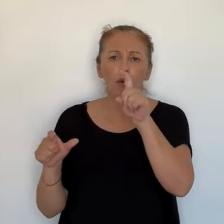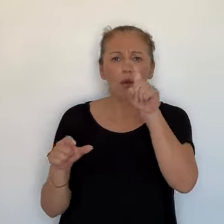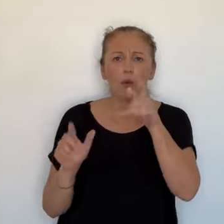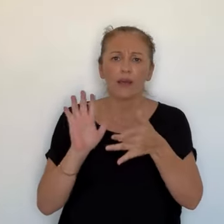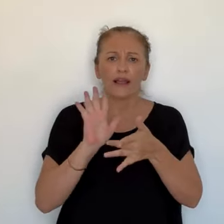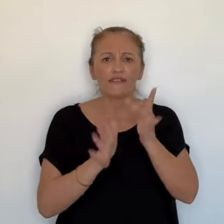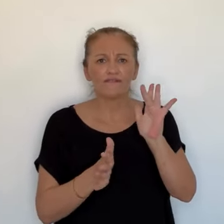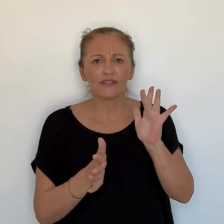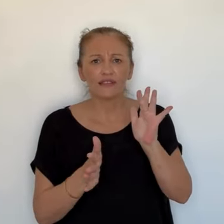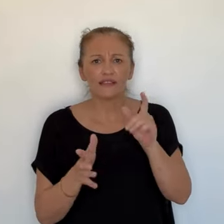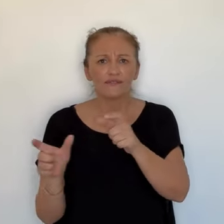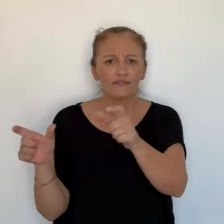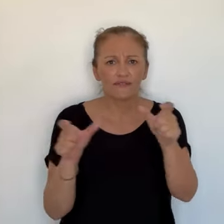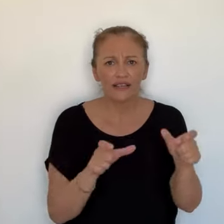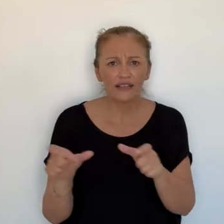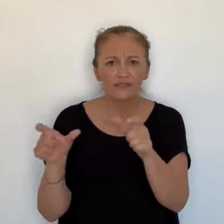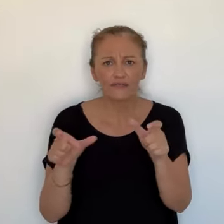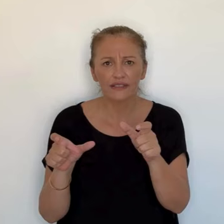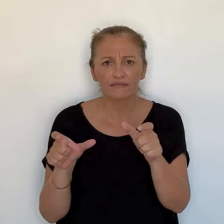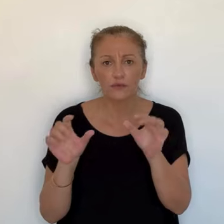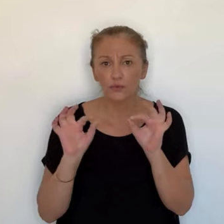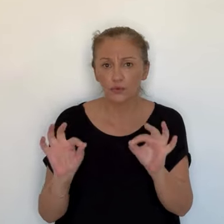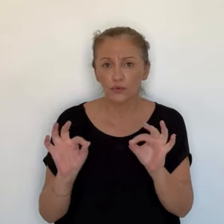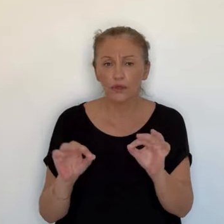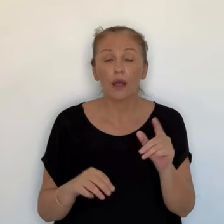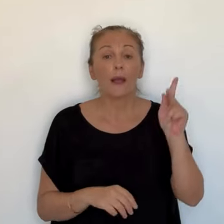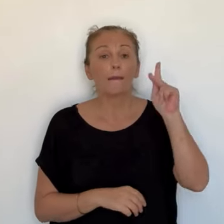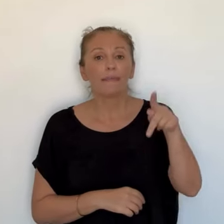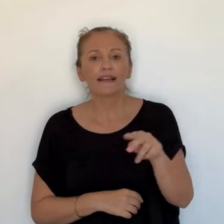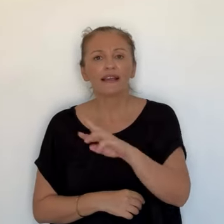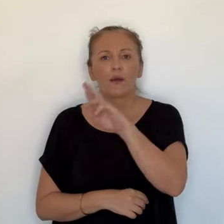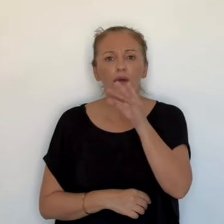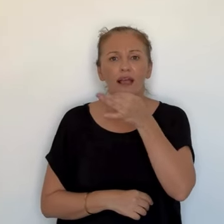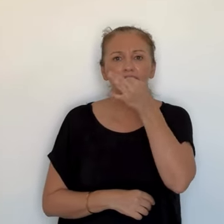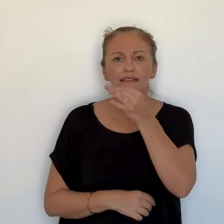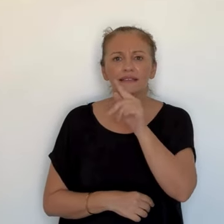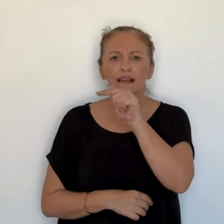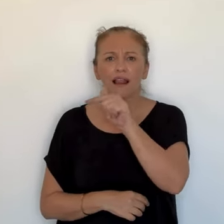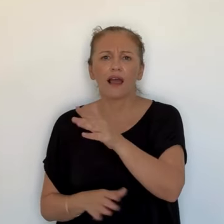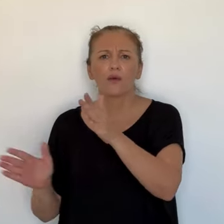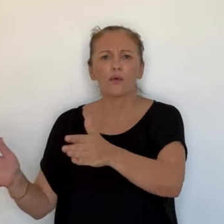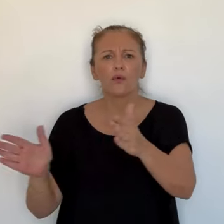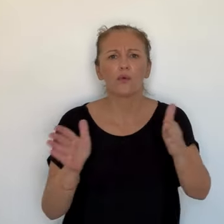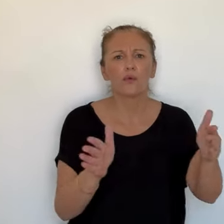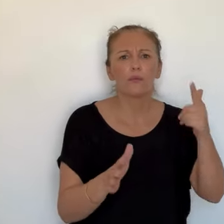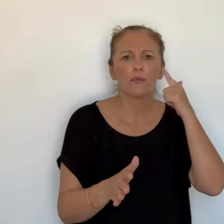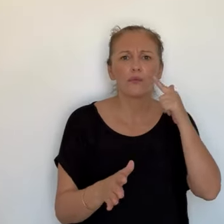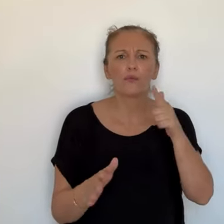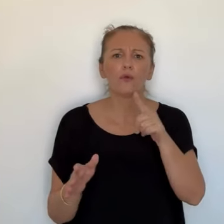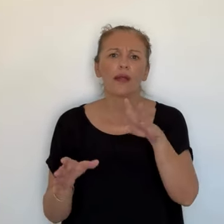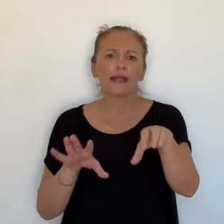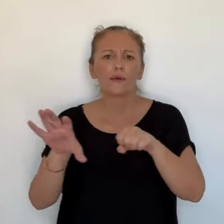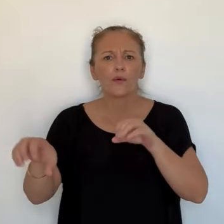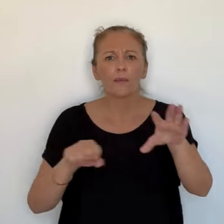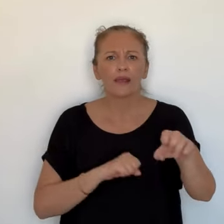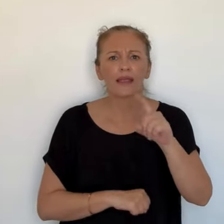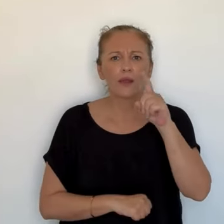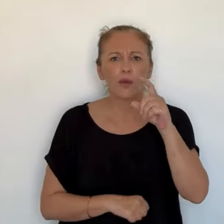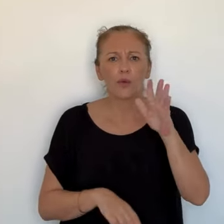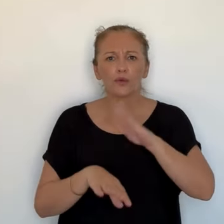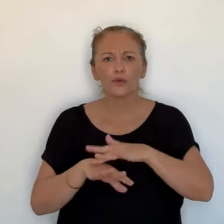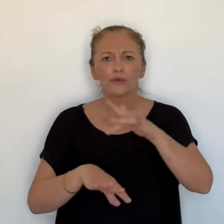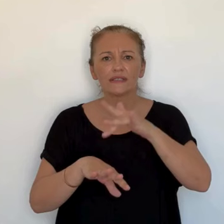fait le nécessaire pour éviter les rejets d'eau ? Contacté, Patrick Roque a précisé que des cuves de récupération sont bien présentes sur le site.